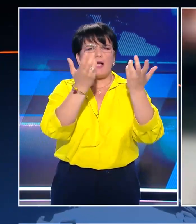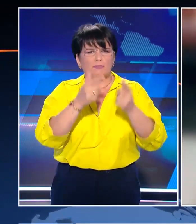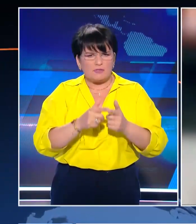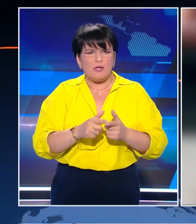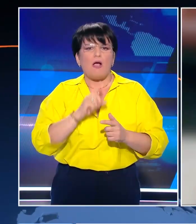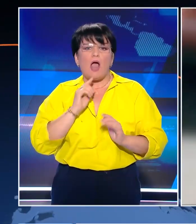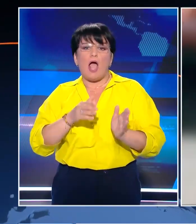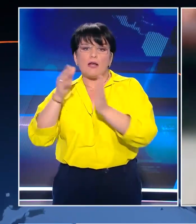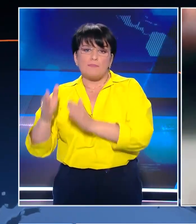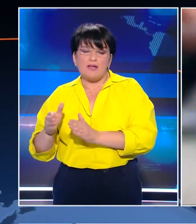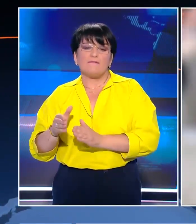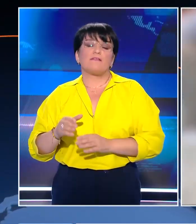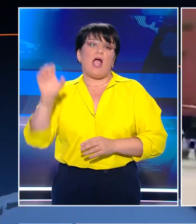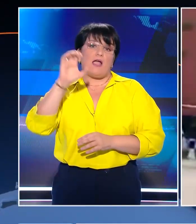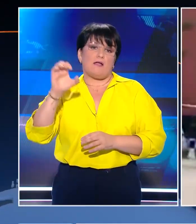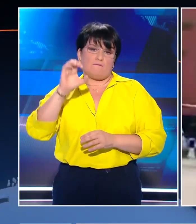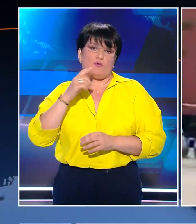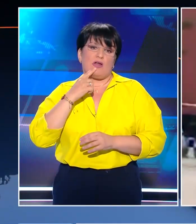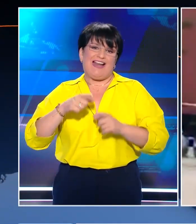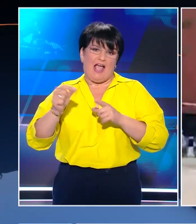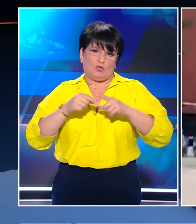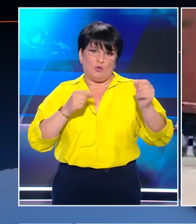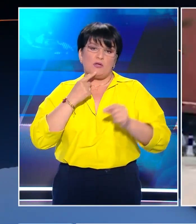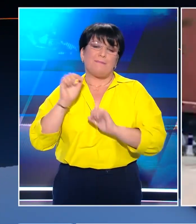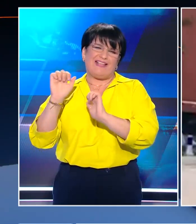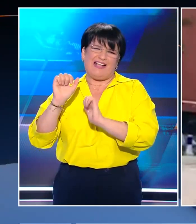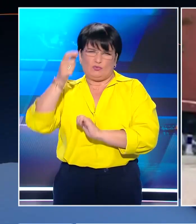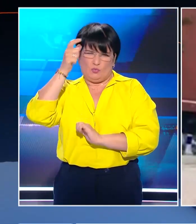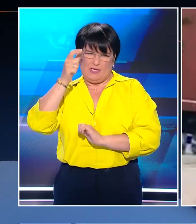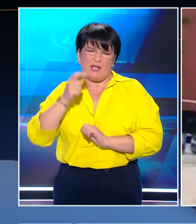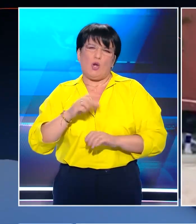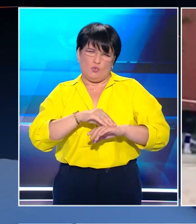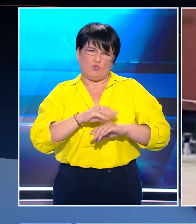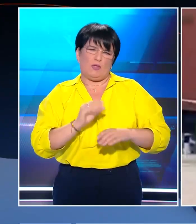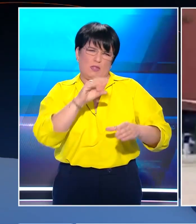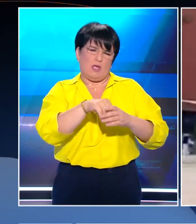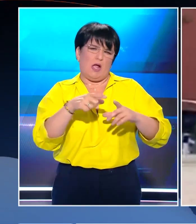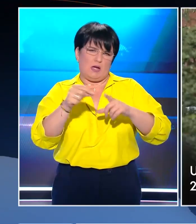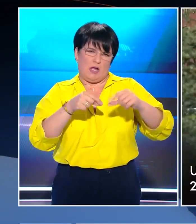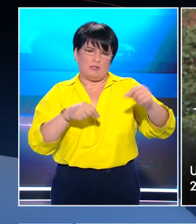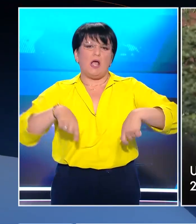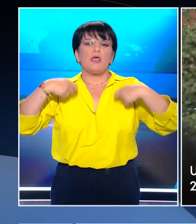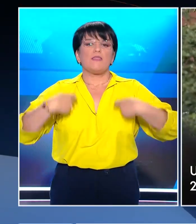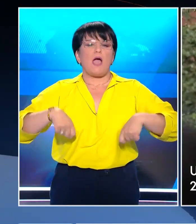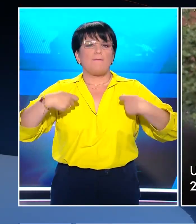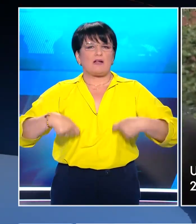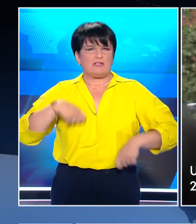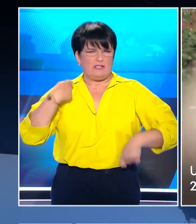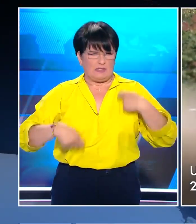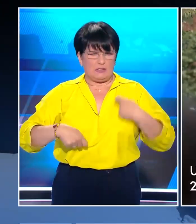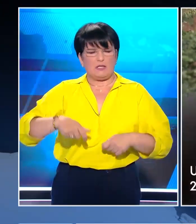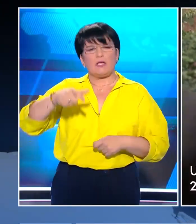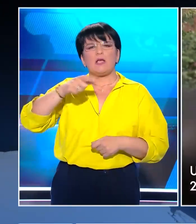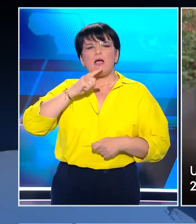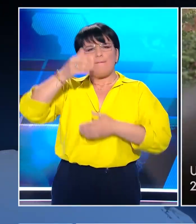Ταγί Περντογάν ναάρει τις ενστάσεις του για την ένταξη της σκανδιναβικής χώρας στο ΝΑΤΟ. Σε μια κίνηση διαμαρτυρίας, το Μαρόκο ανακάλεσε τον